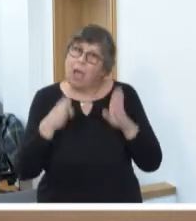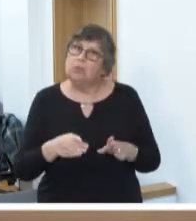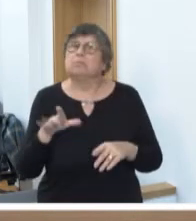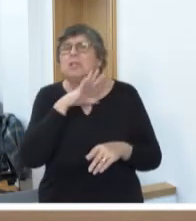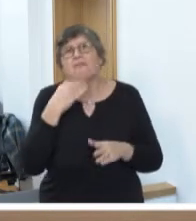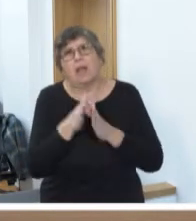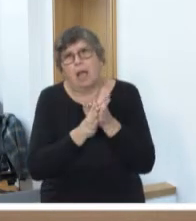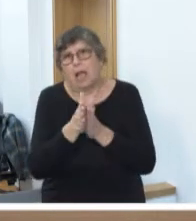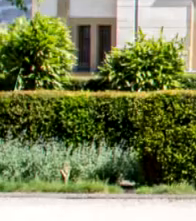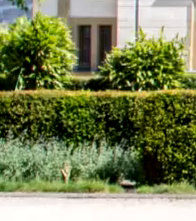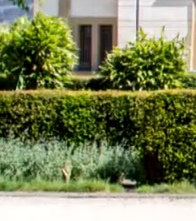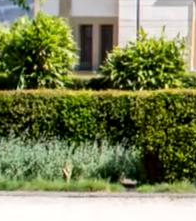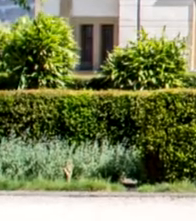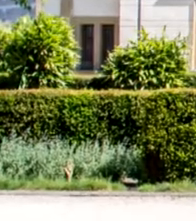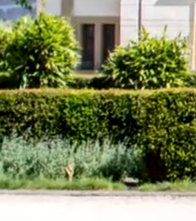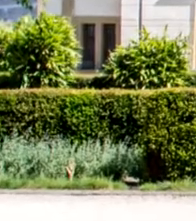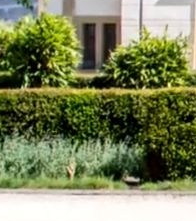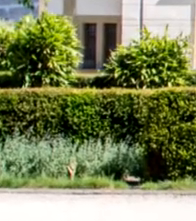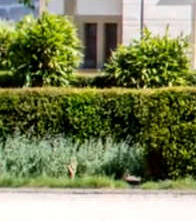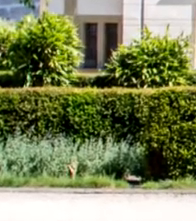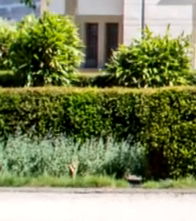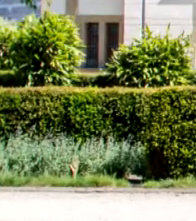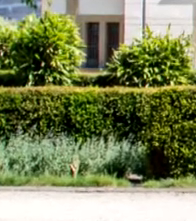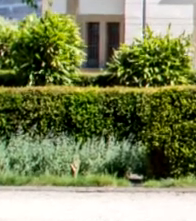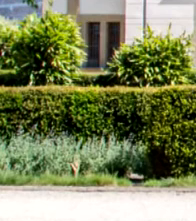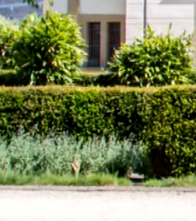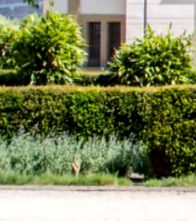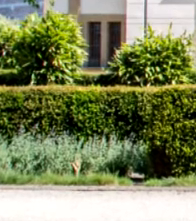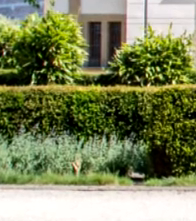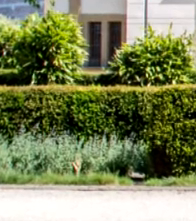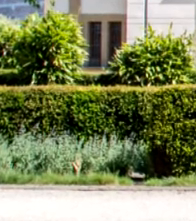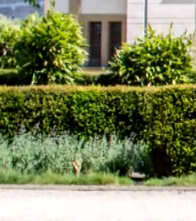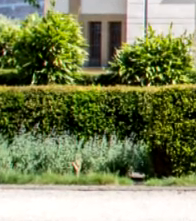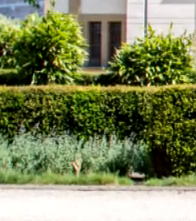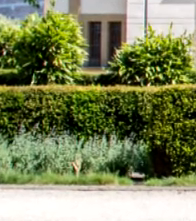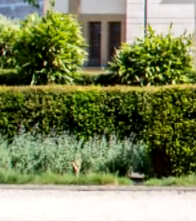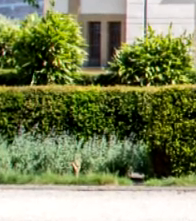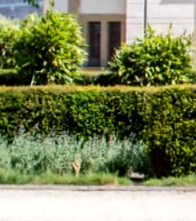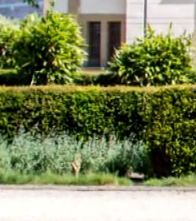begleiten. Vielen Dank. Vielen Dank.